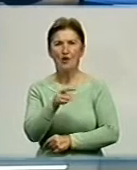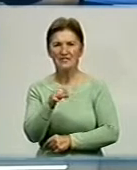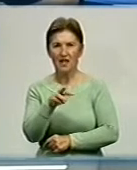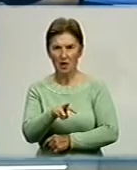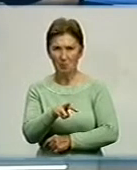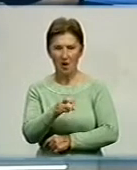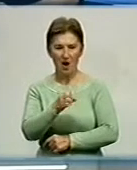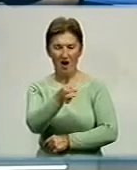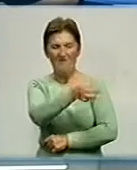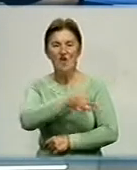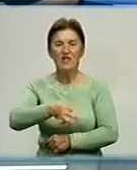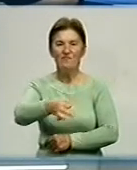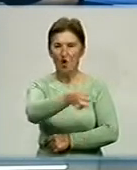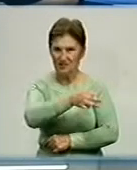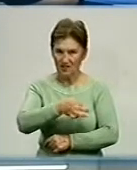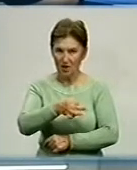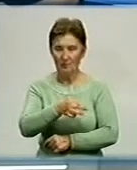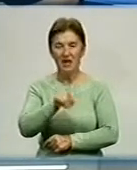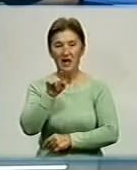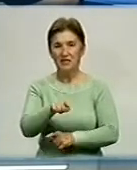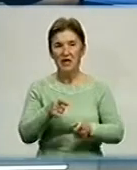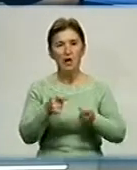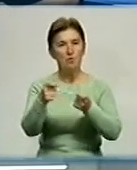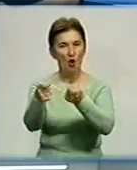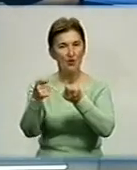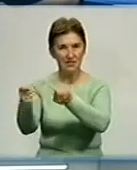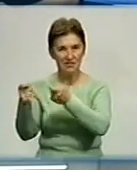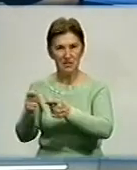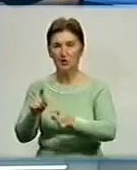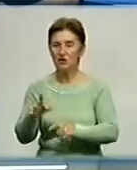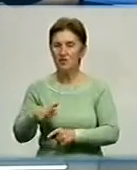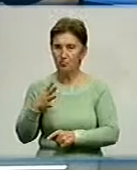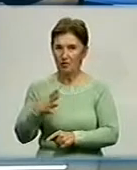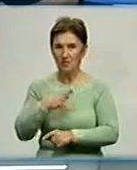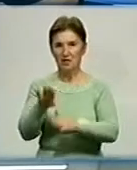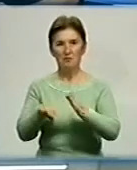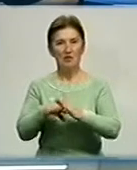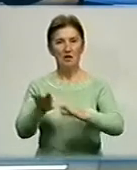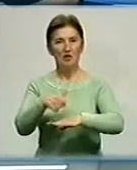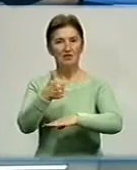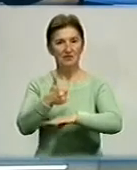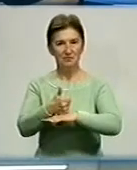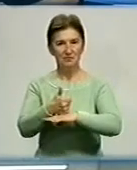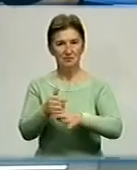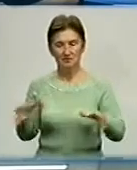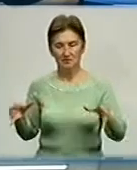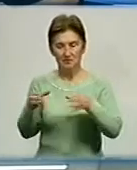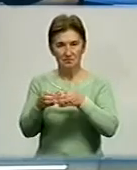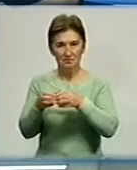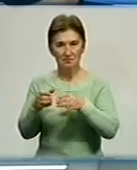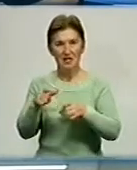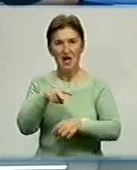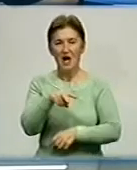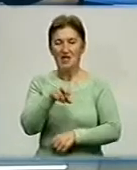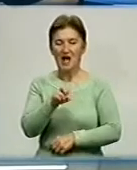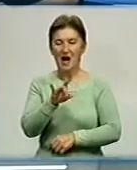сказати, що ті поїздки, які відбулися під головуванням складу делегації Сергій Миколаївича